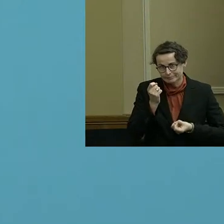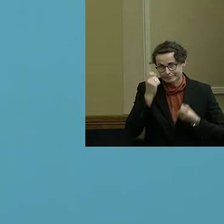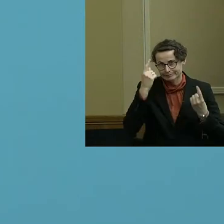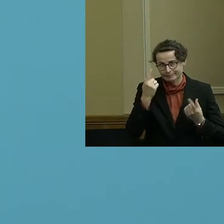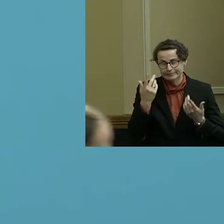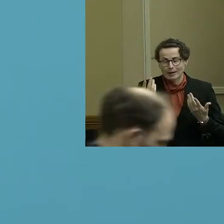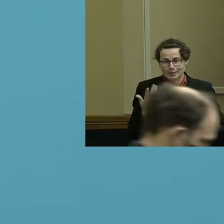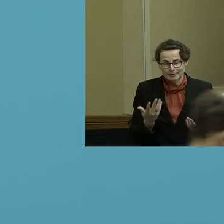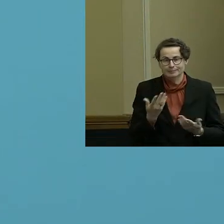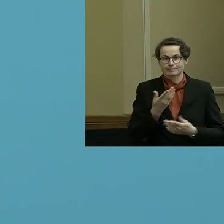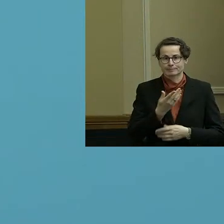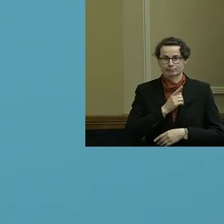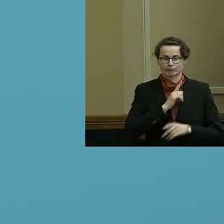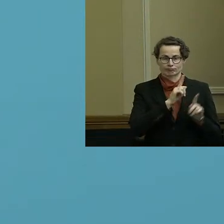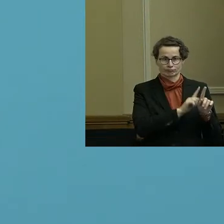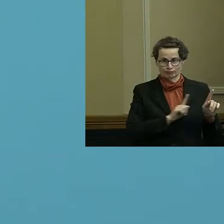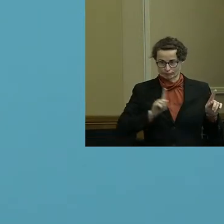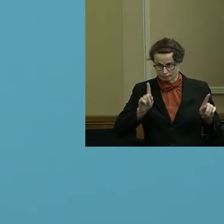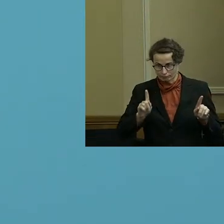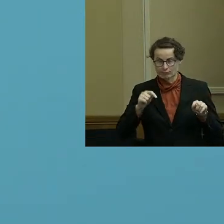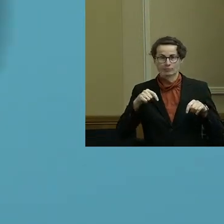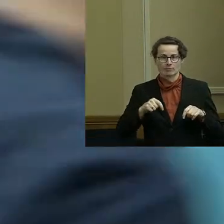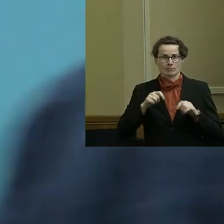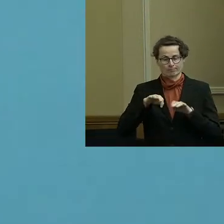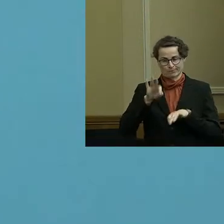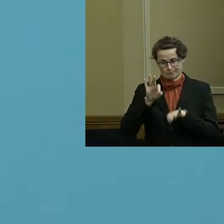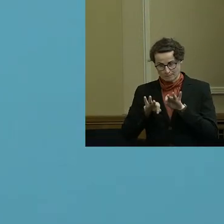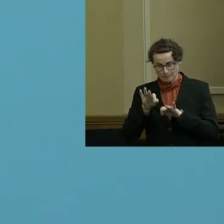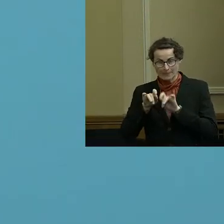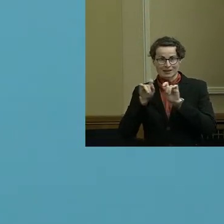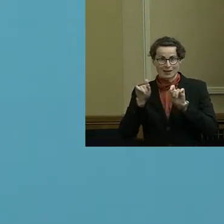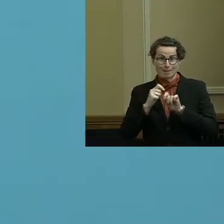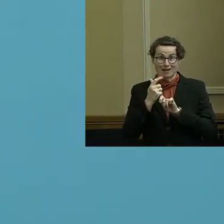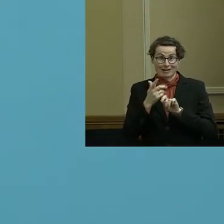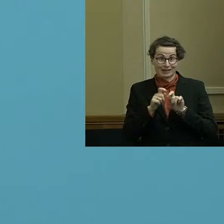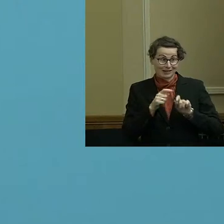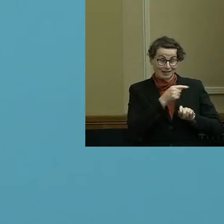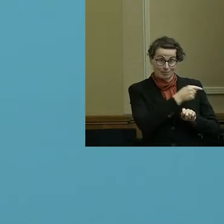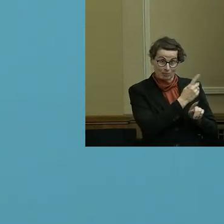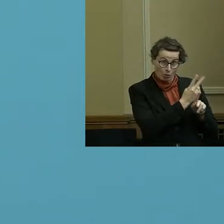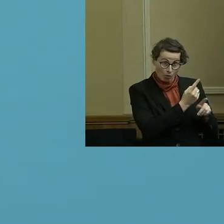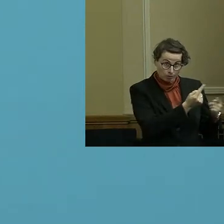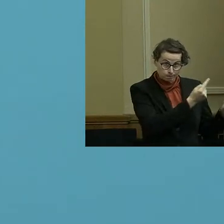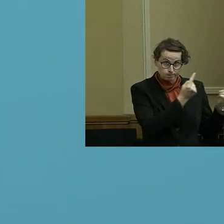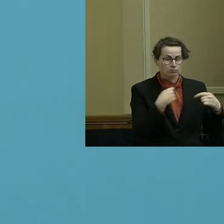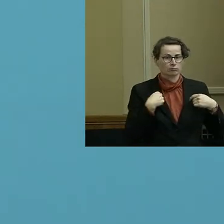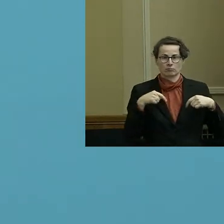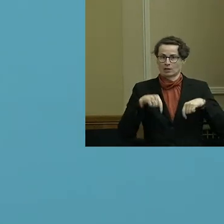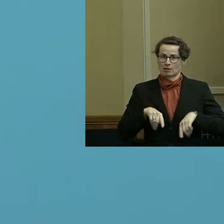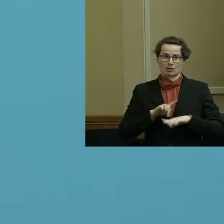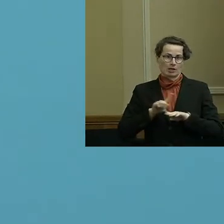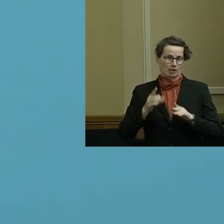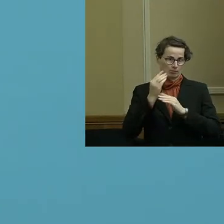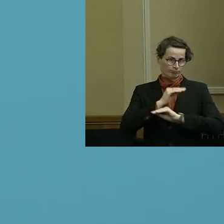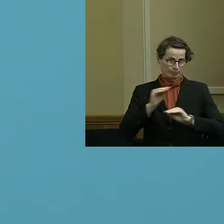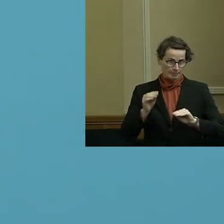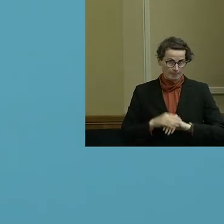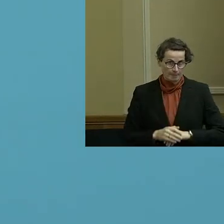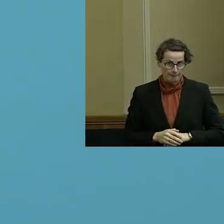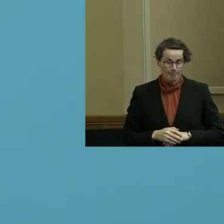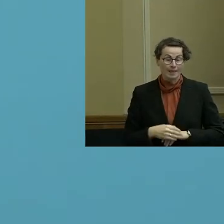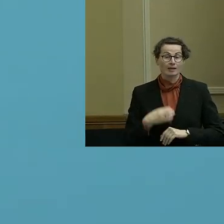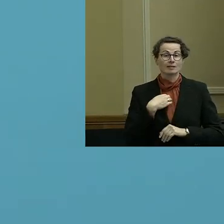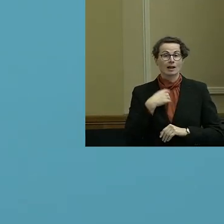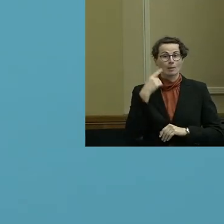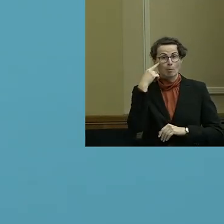ich dann zu bestimmten Themen jetzt hier weniger sagen kann und weniger sagen werde. Der Senat beschäftigt sich